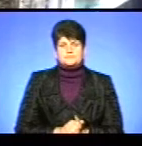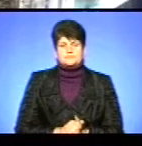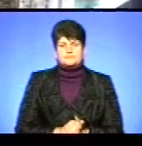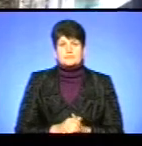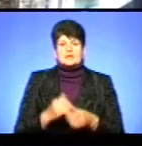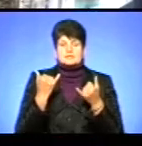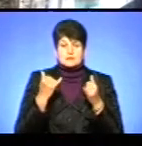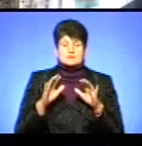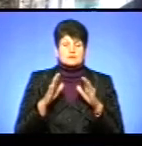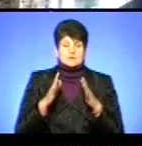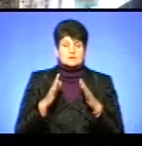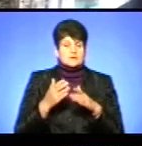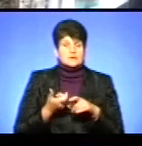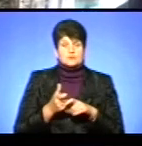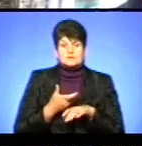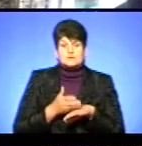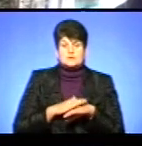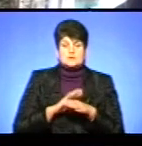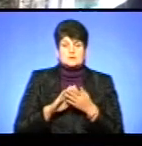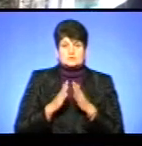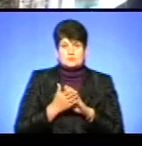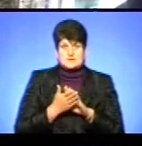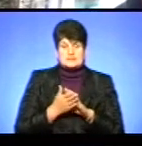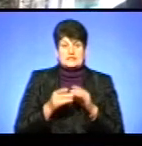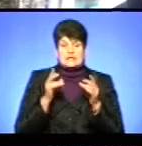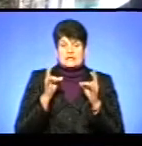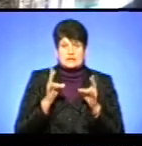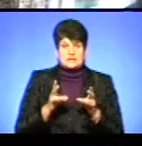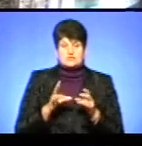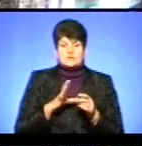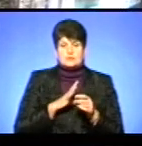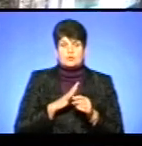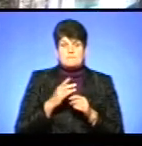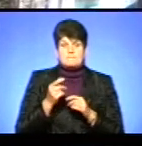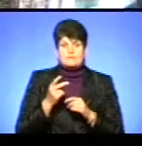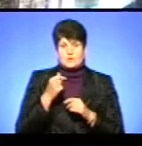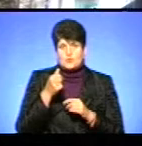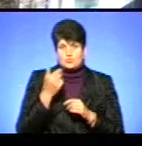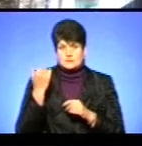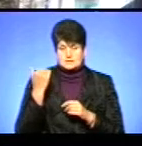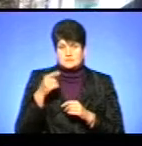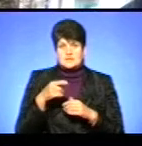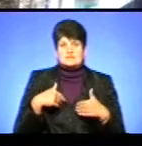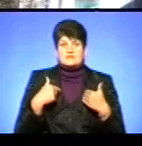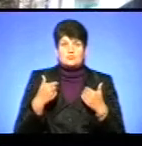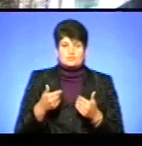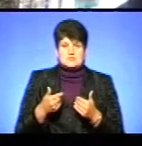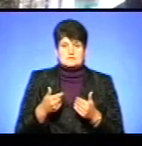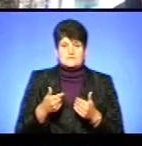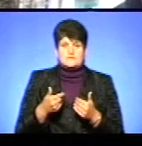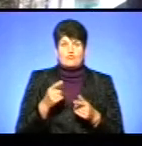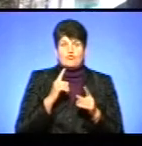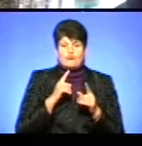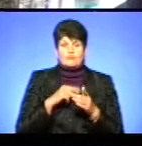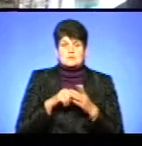Зараз склалася надзвичайно катастрофічна ситуація. Критична вона була півтора року тому. Ми звернулися в